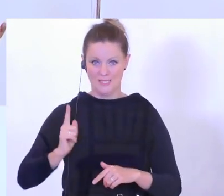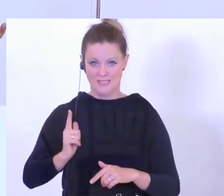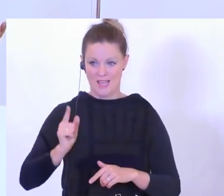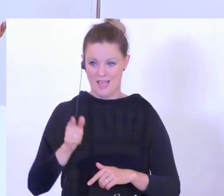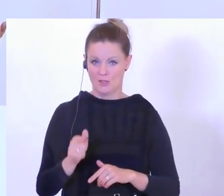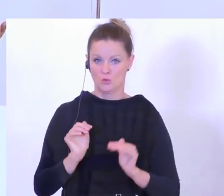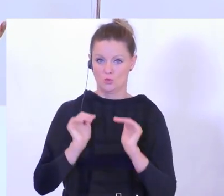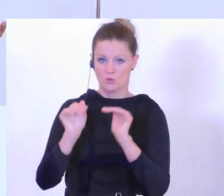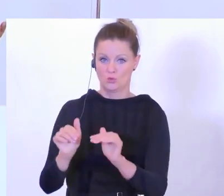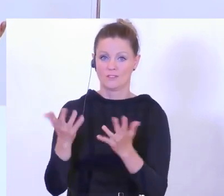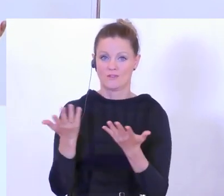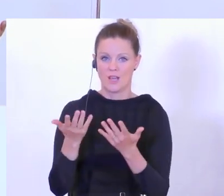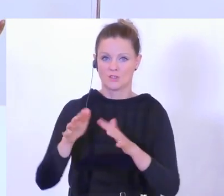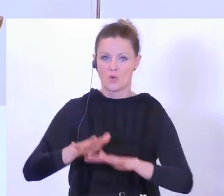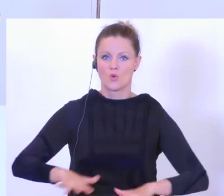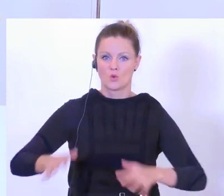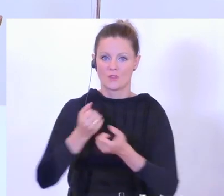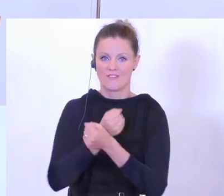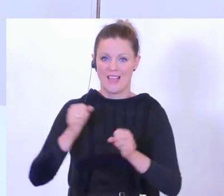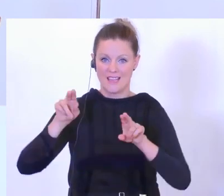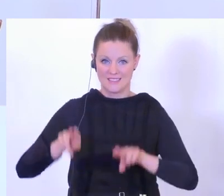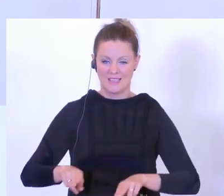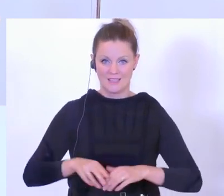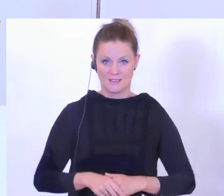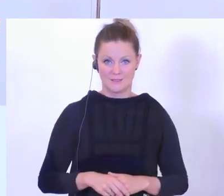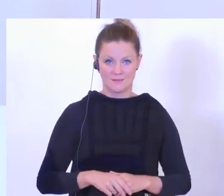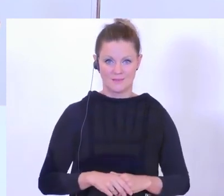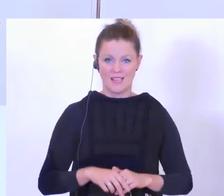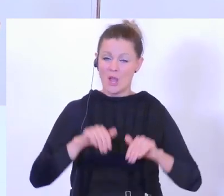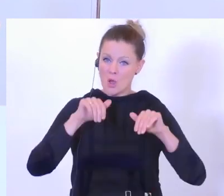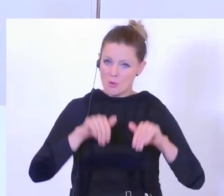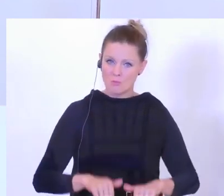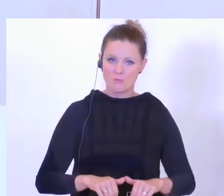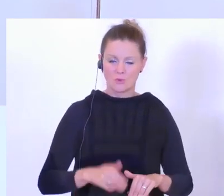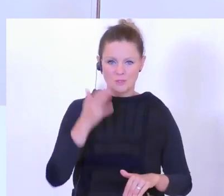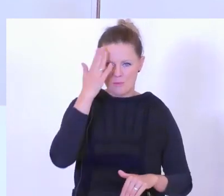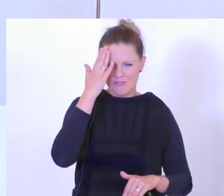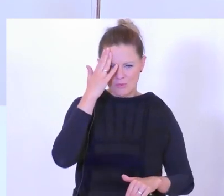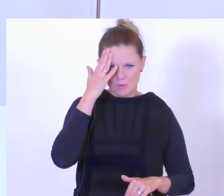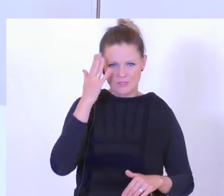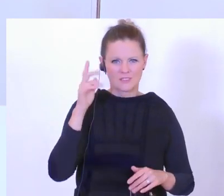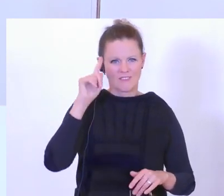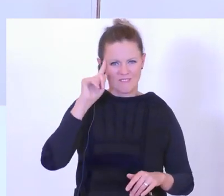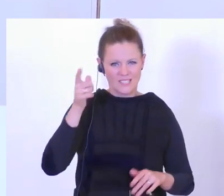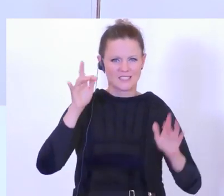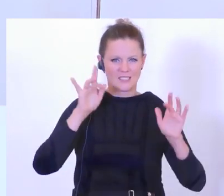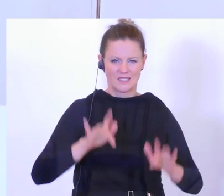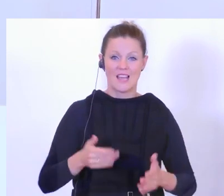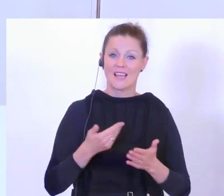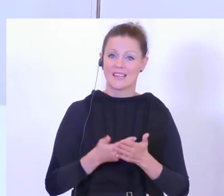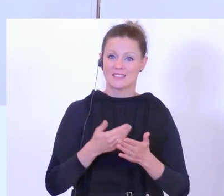Grund und Freiheitsrechte ist. Und genau das gilt es auch immer wieder im Bewusstsein zu haben. Deswegen auch das Projekt mit den